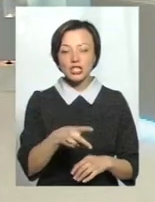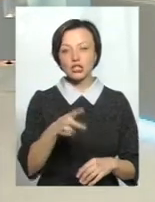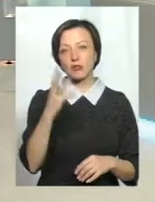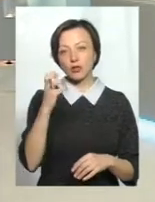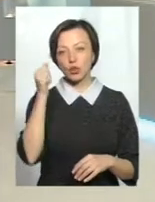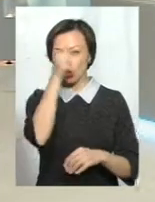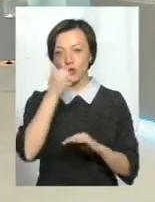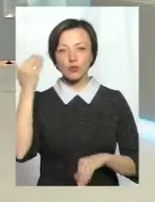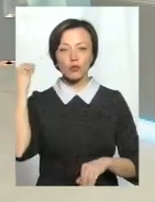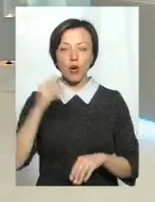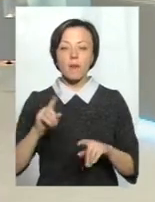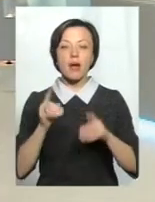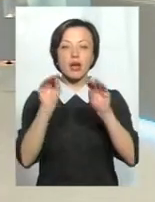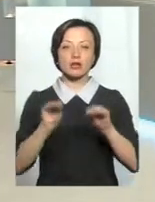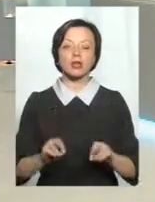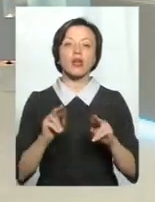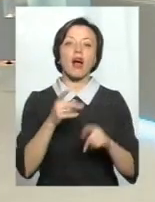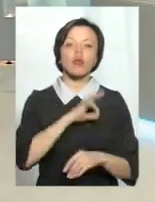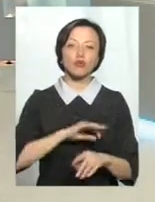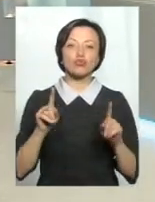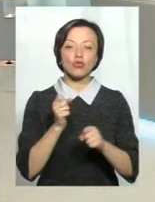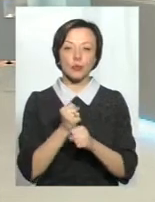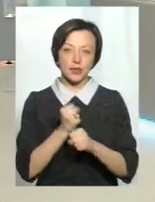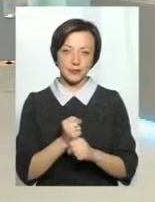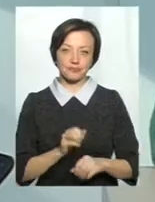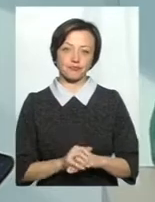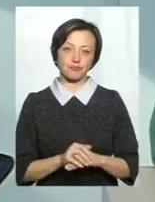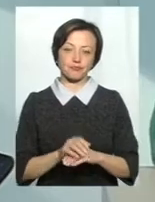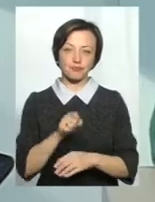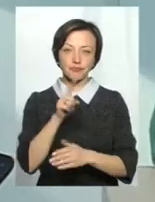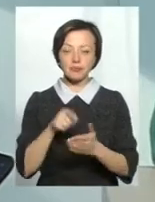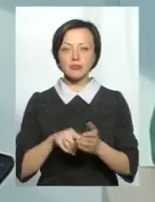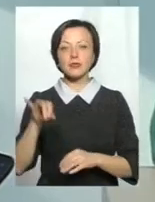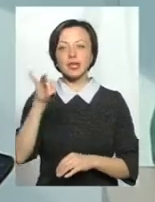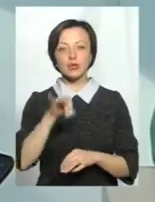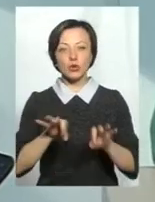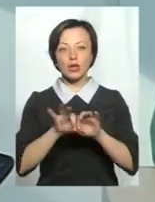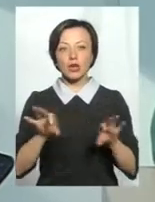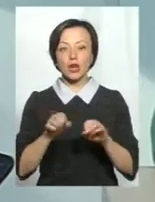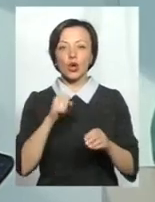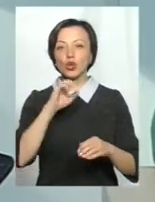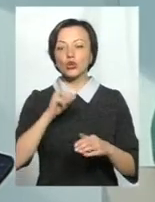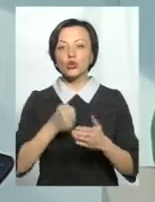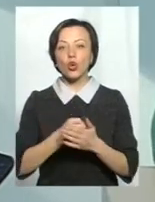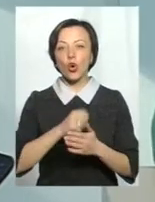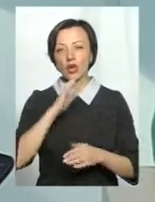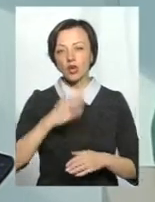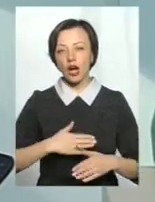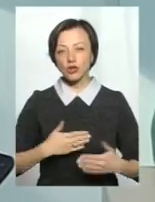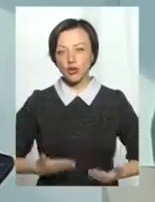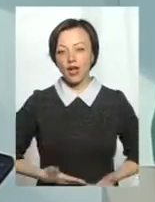трактат. Як це використовуватися, що це робити? Ну, історія говорить, що ще до нашої ери були відомі